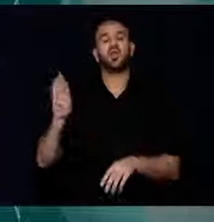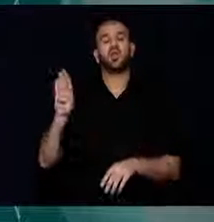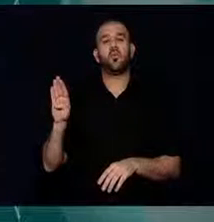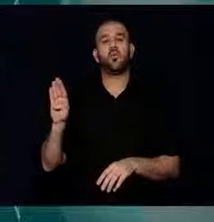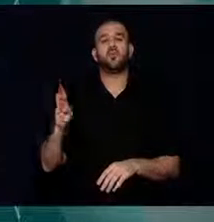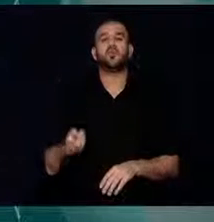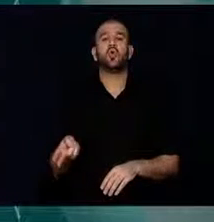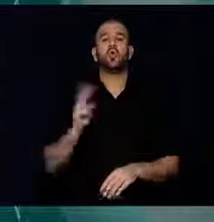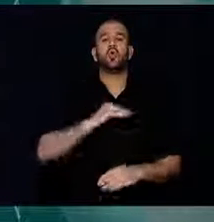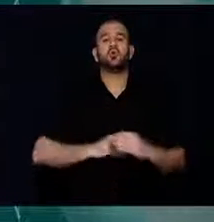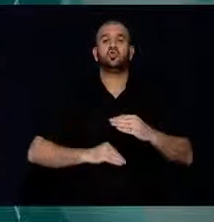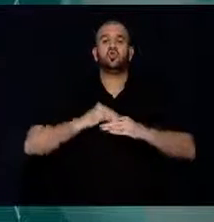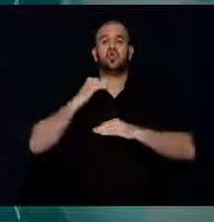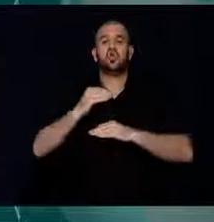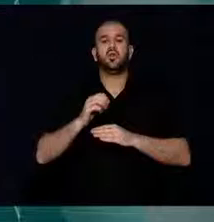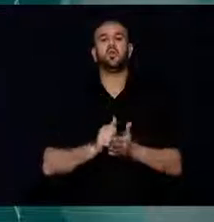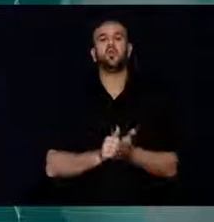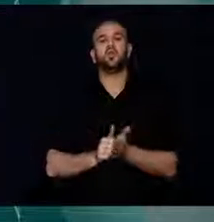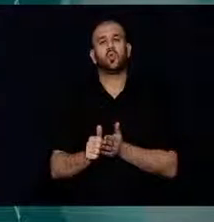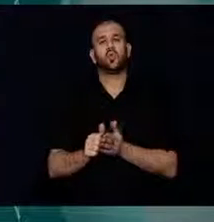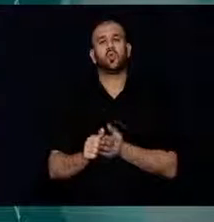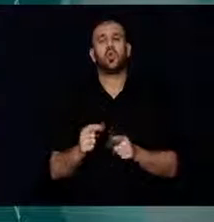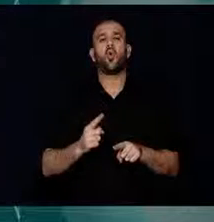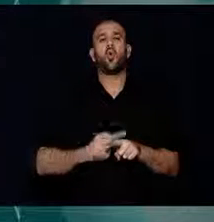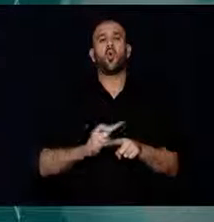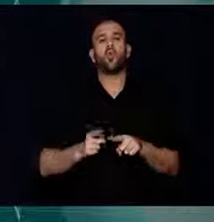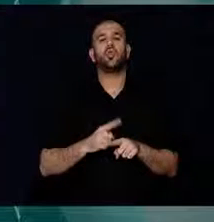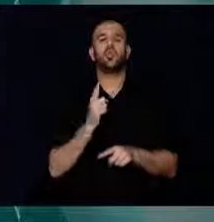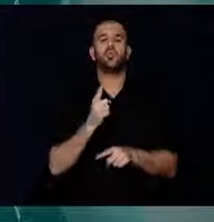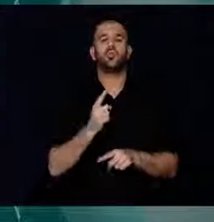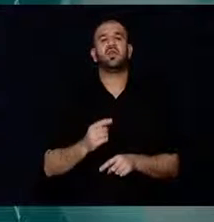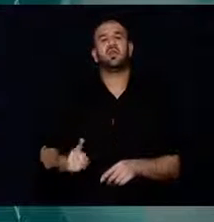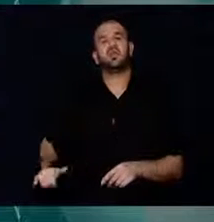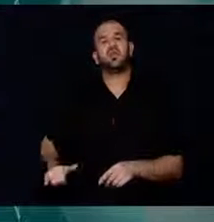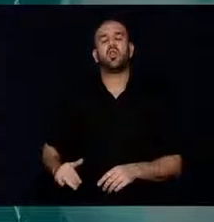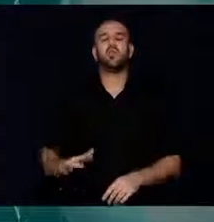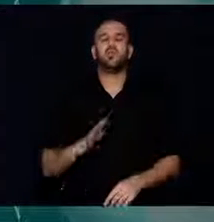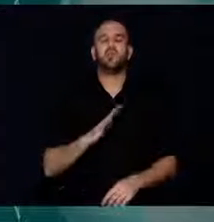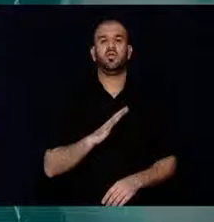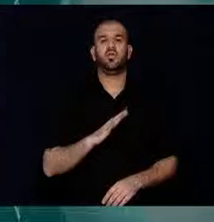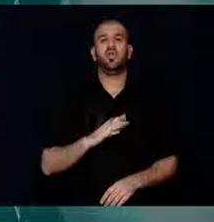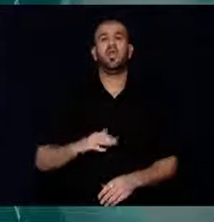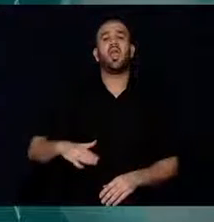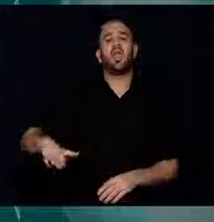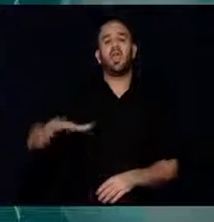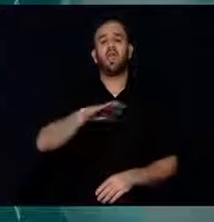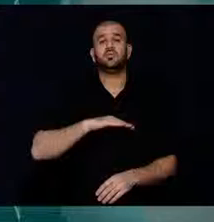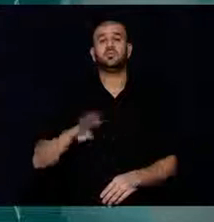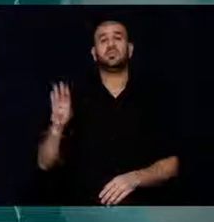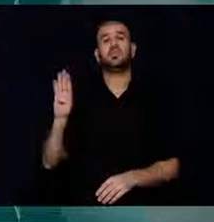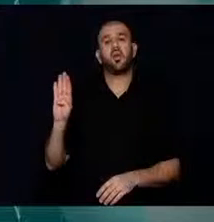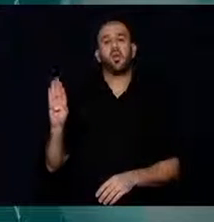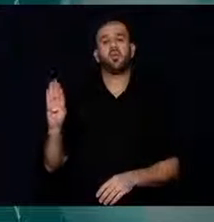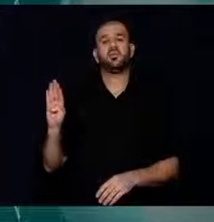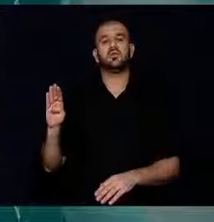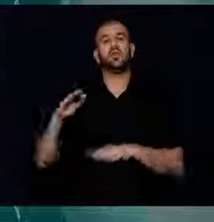de ortak bir yanı vardı. Hepsi de demokrasiye, toplumlar arası barışa,